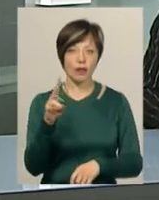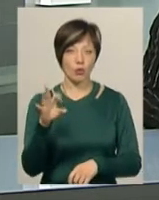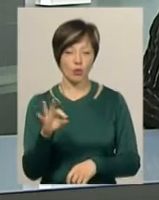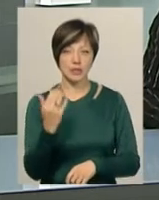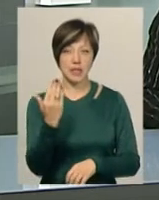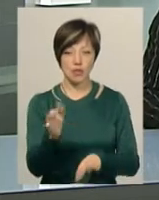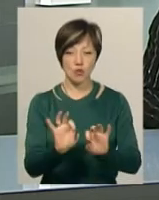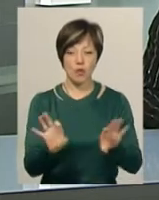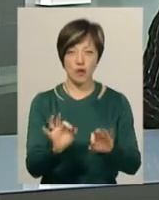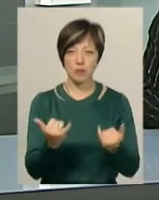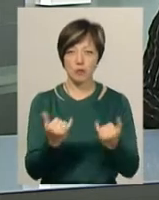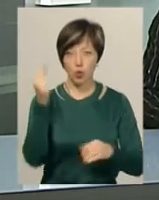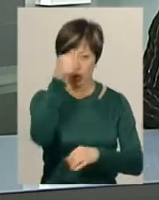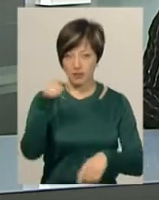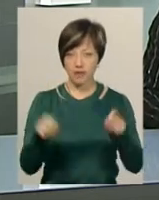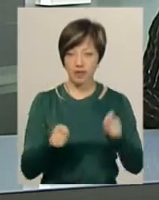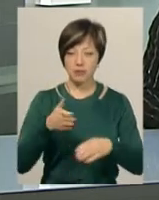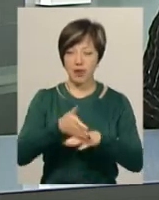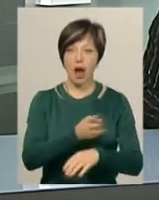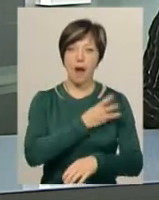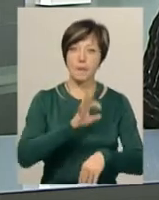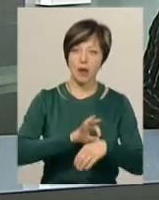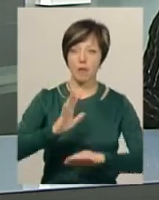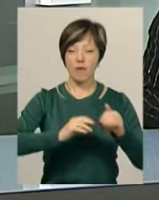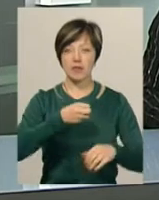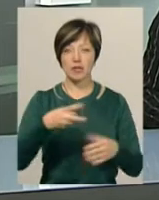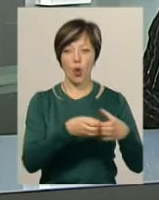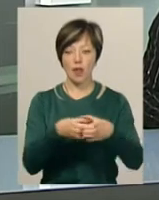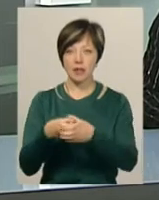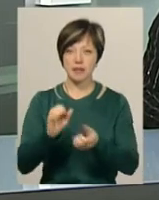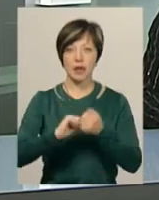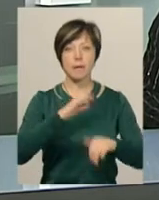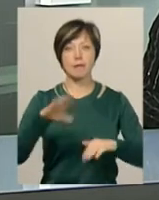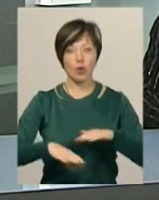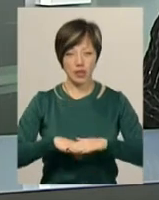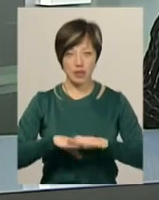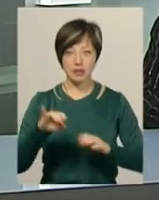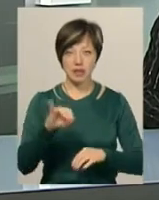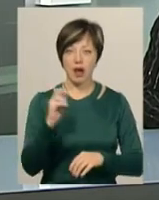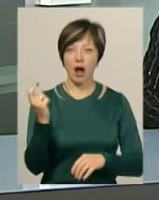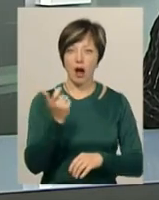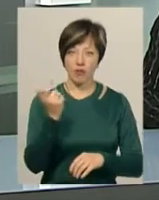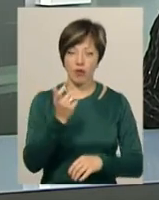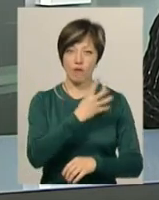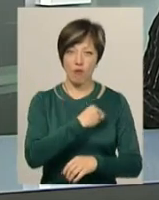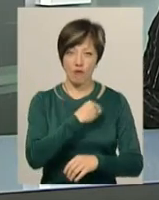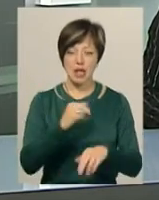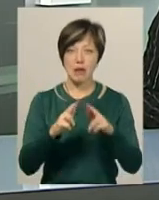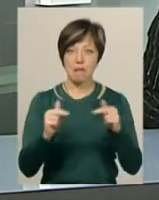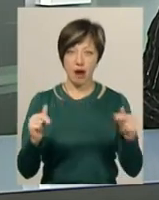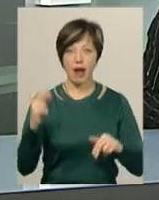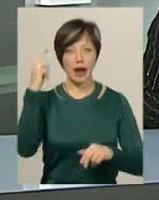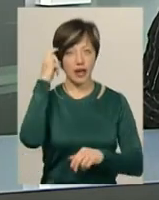її словами, цьогоріч на фест завітали аматорські та професійні колективи самого Кам'янця-Подільського та Харкова, Львова, Дніпра,